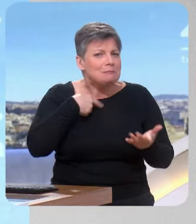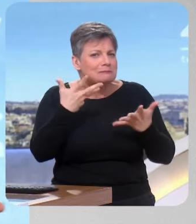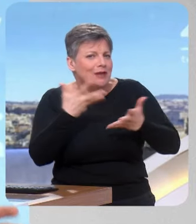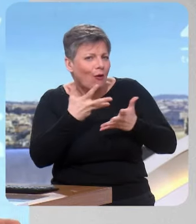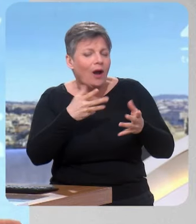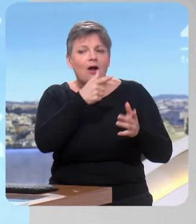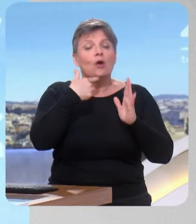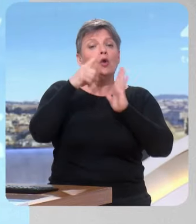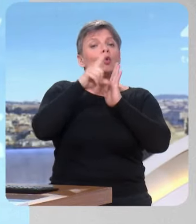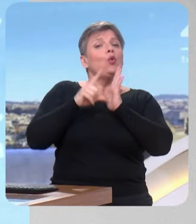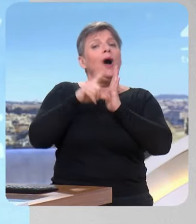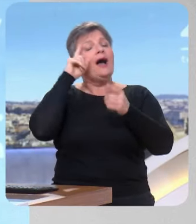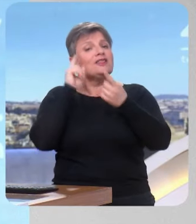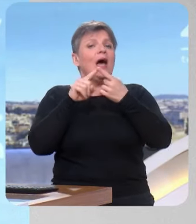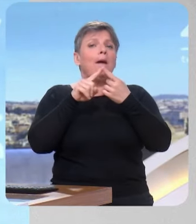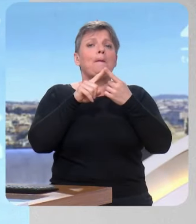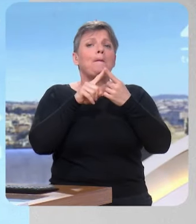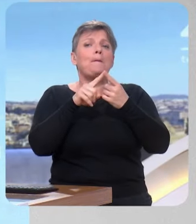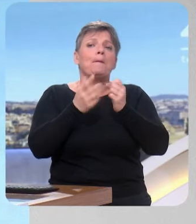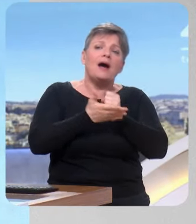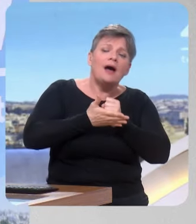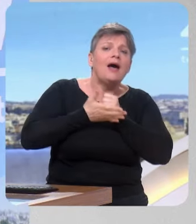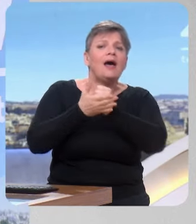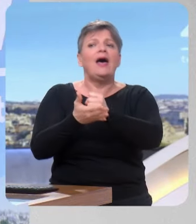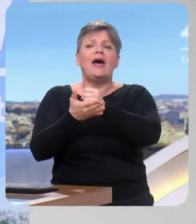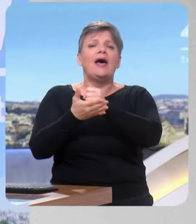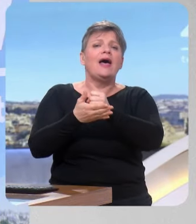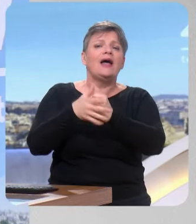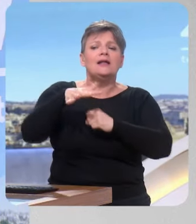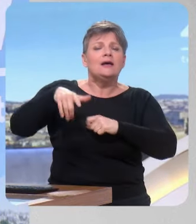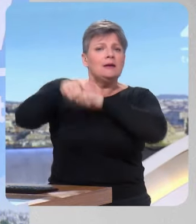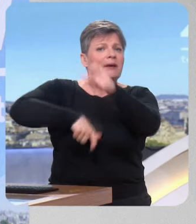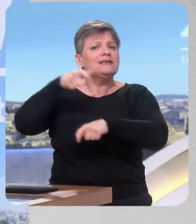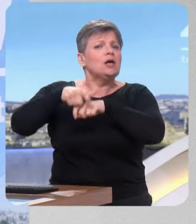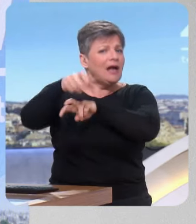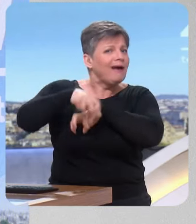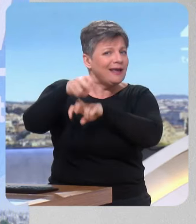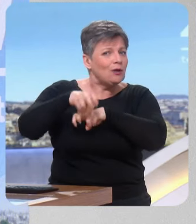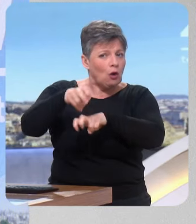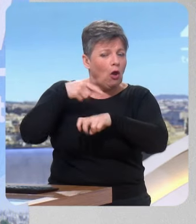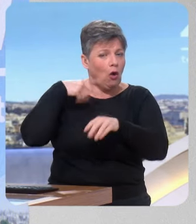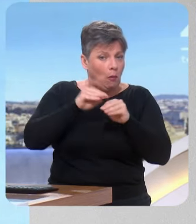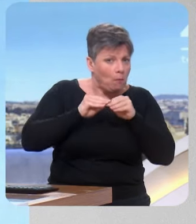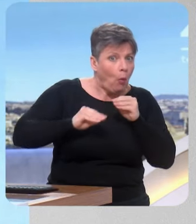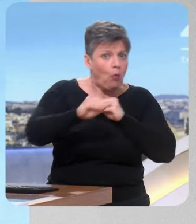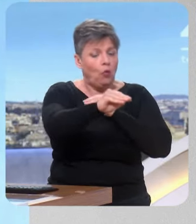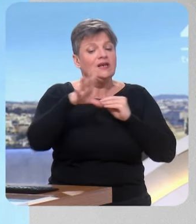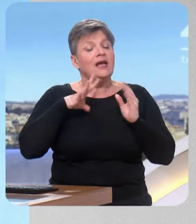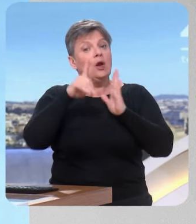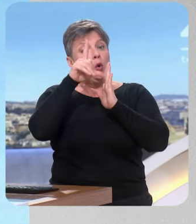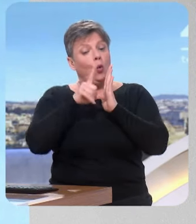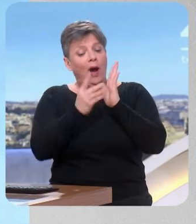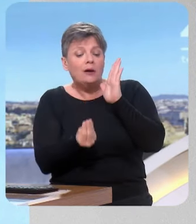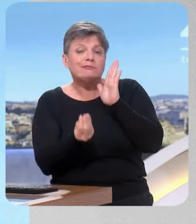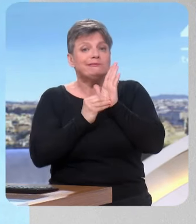qui prolongeait la loi pour aider à subvenir aux besoins du monde agricole. Et dans cette loi, il y eu un alinéa qu'on n'a pas